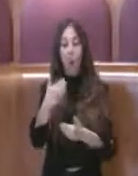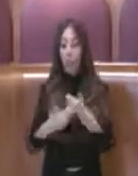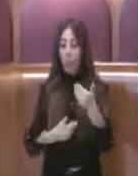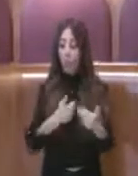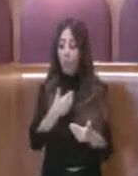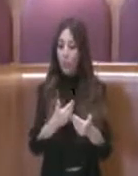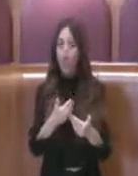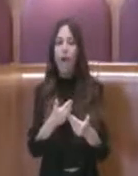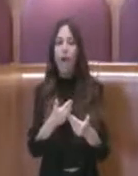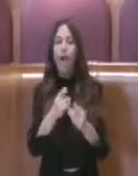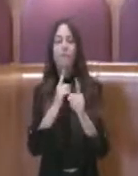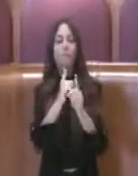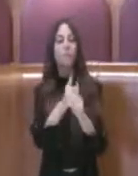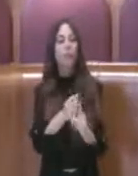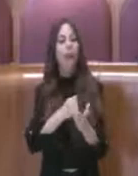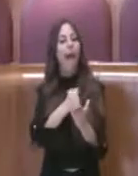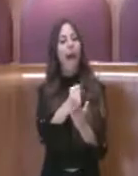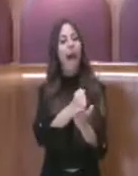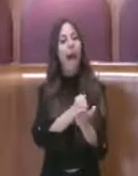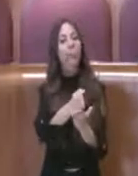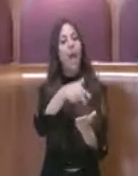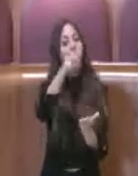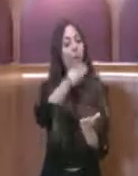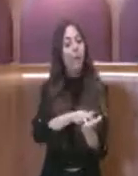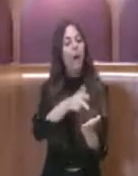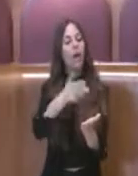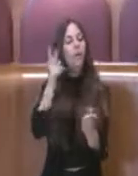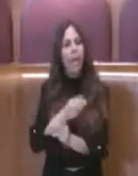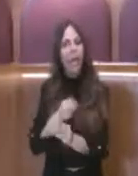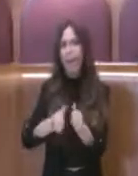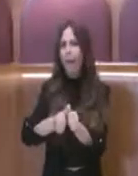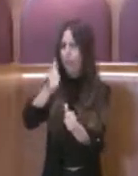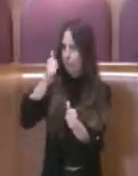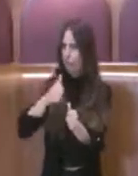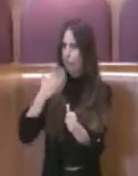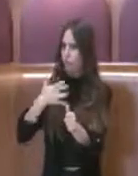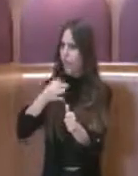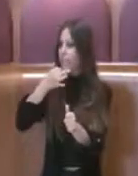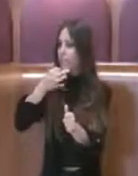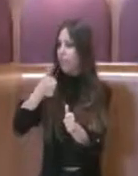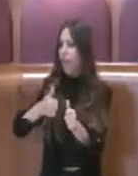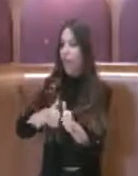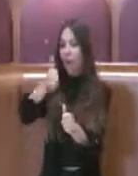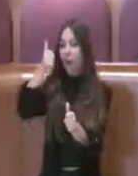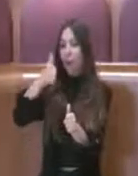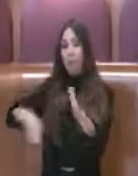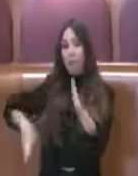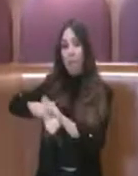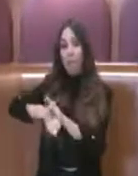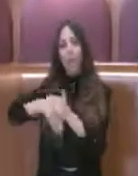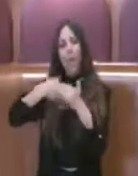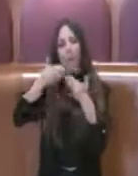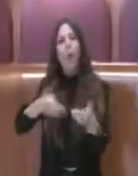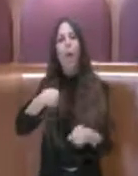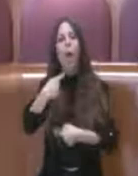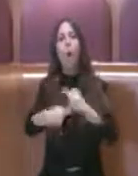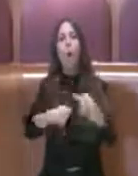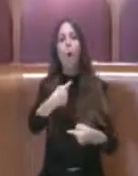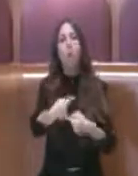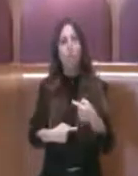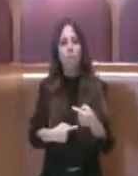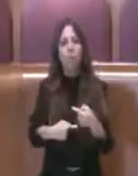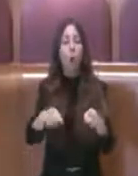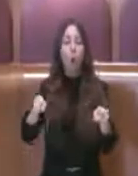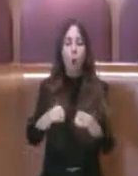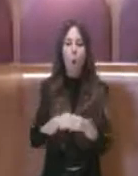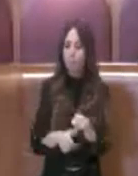di un'approvazione di atti che è avvenuto per lo più l'anno scorso questo è solo una continuità di quel percorso, come è stato per lo scorso